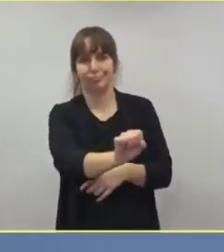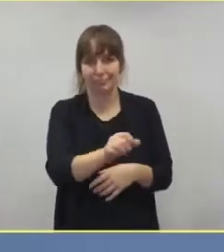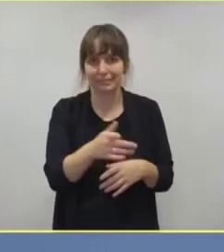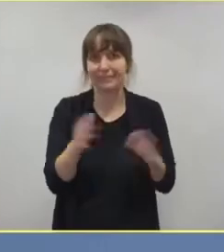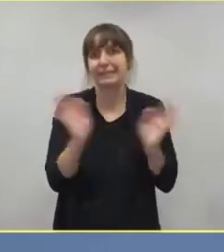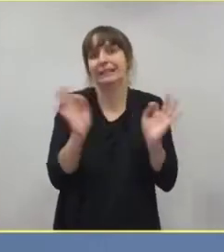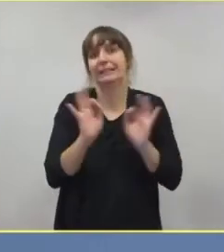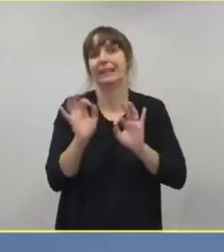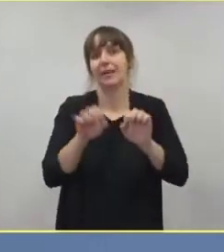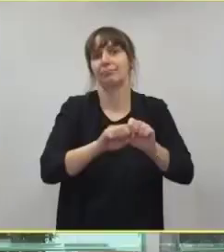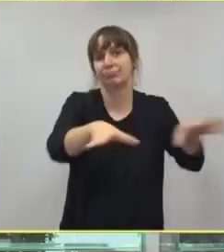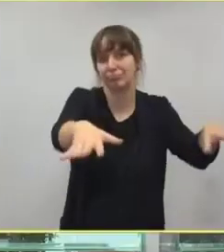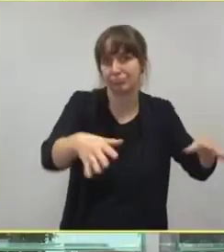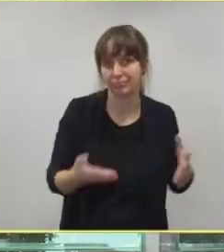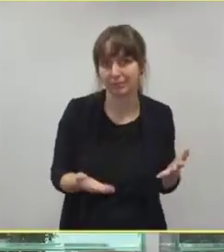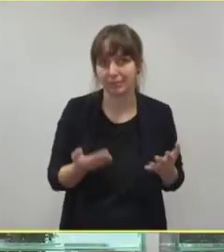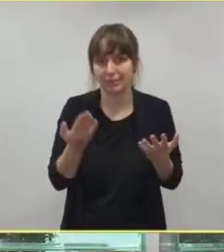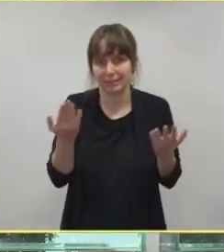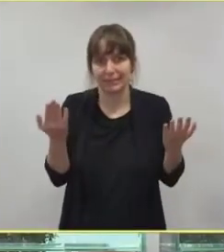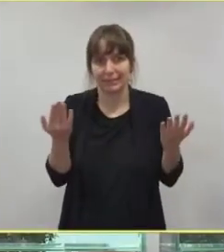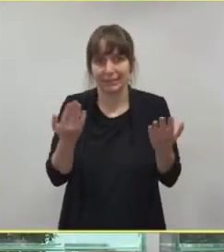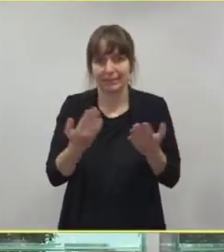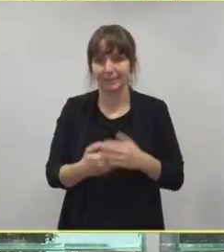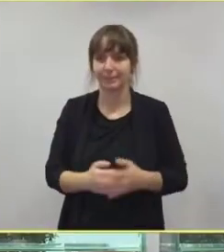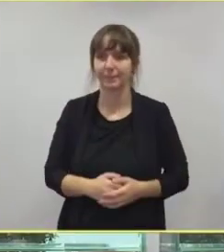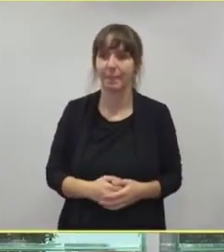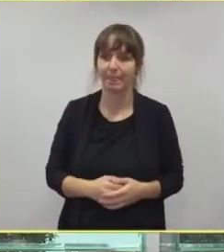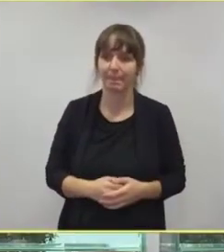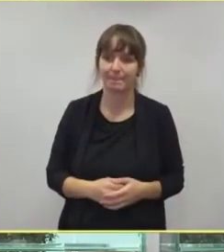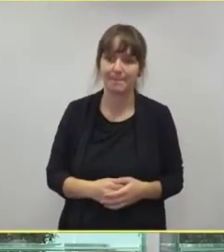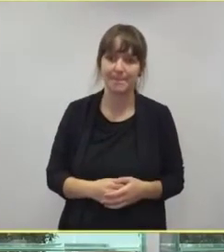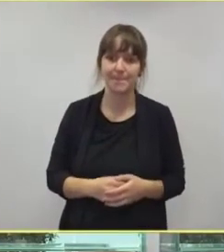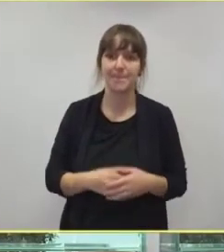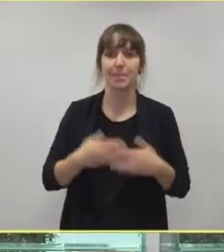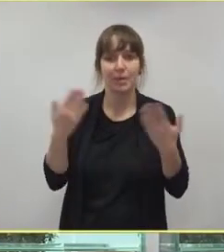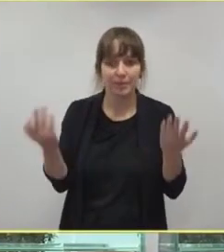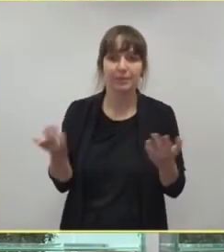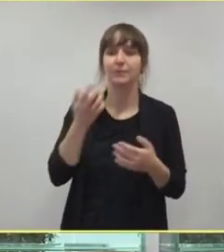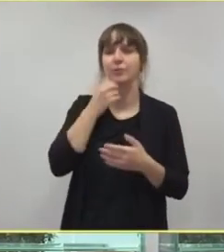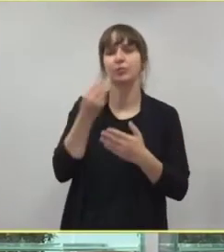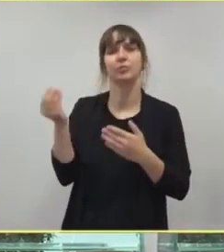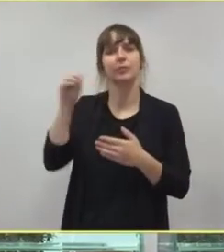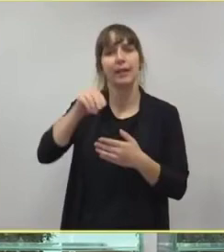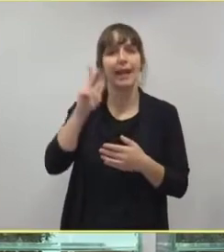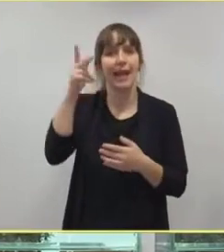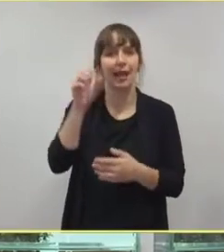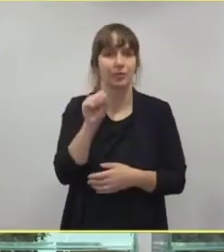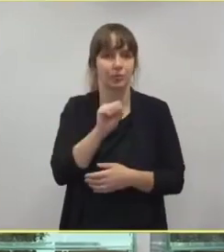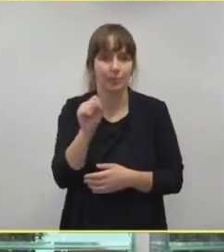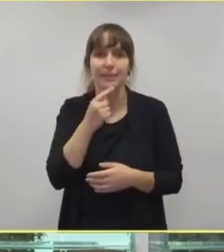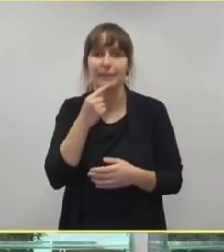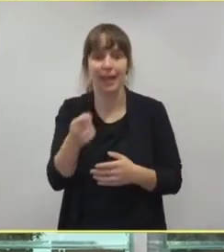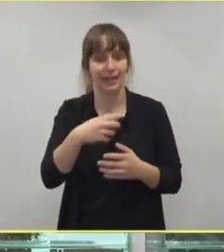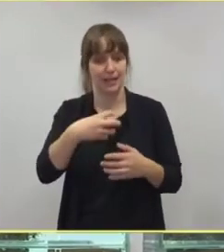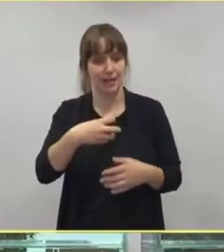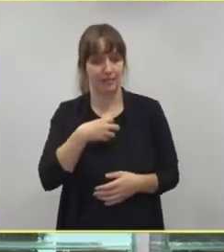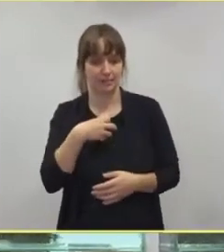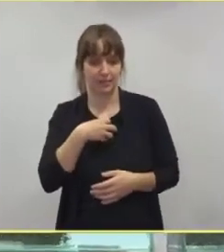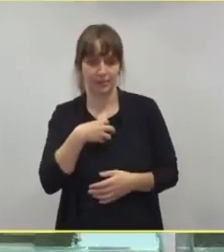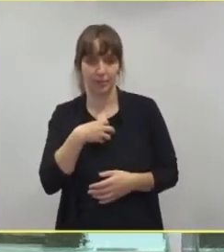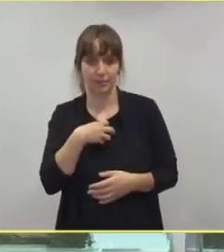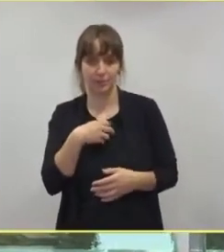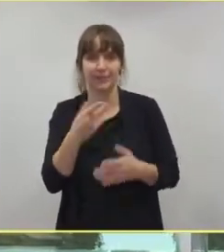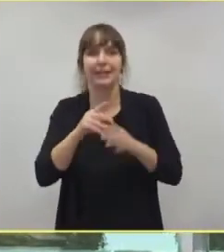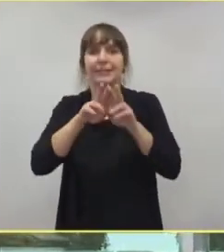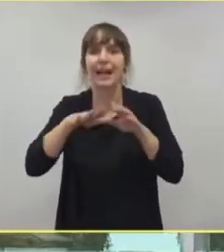einen von 10. Und Sie sehen, wie das gefällt. fand das sehr wichtig, dass Herr Luther betont hat, bei den asymptomatischen, also wenn wir in der nationalen Teststrategie,